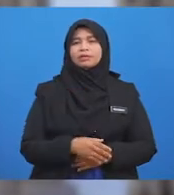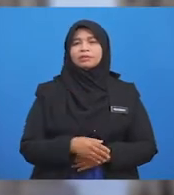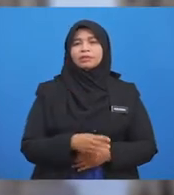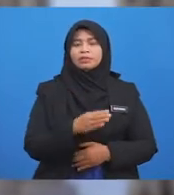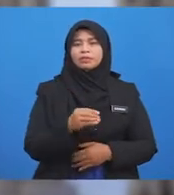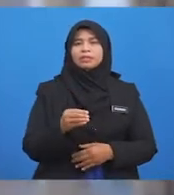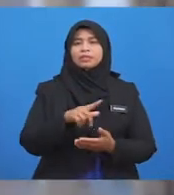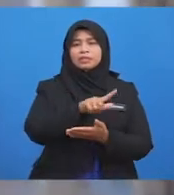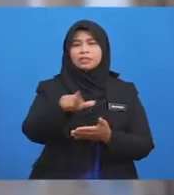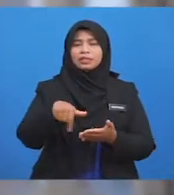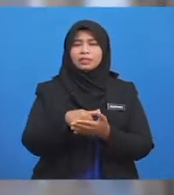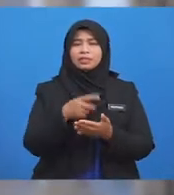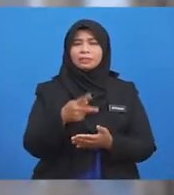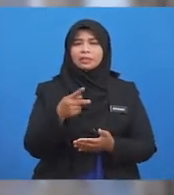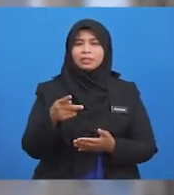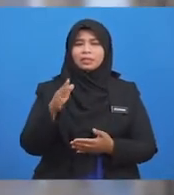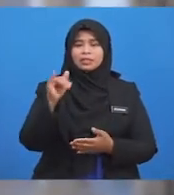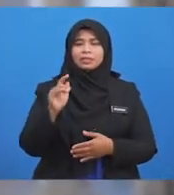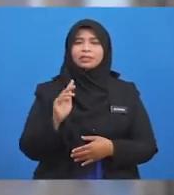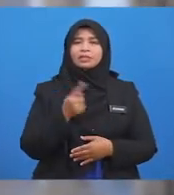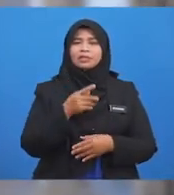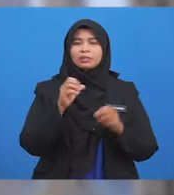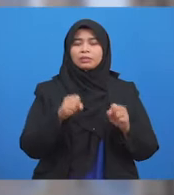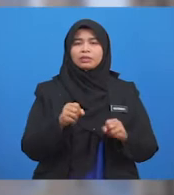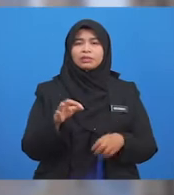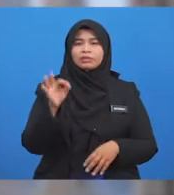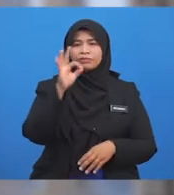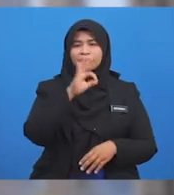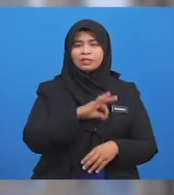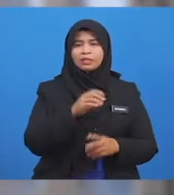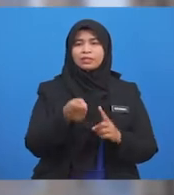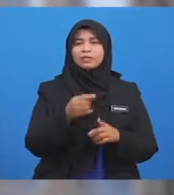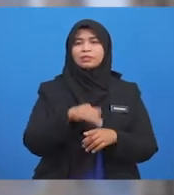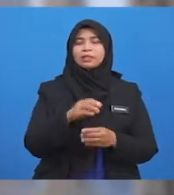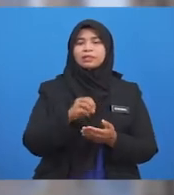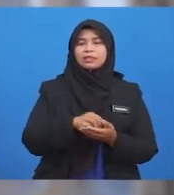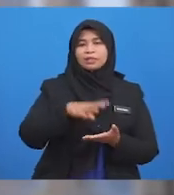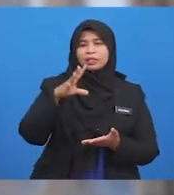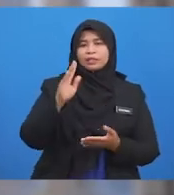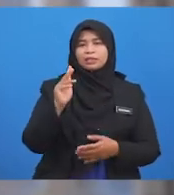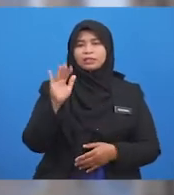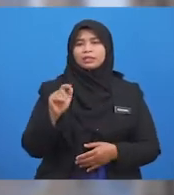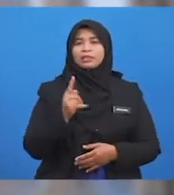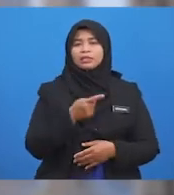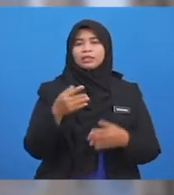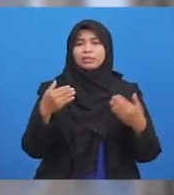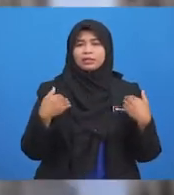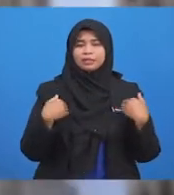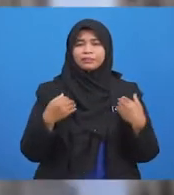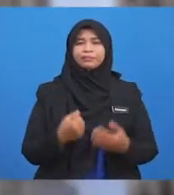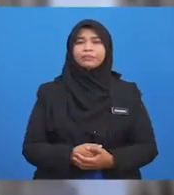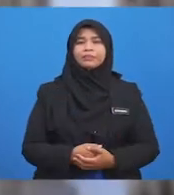Dan Hadiah Dan Segala Perkara Yang Kita Boleh Manfaatkan Daripada Kekayaan Yang Kita Miliki